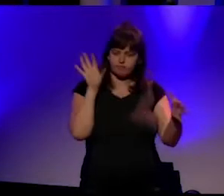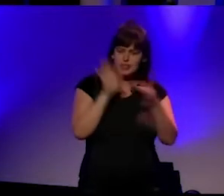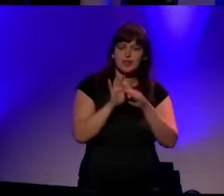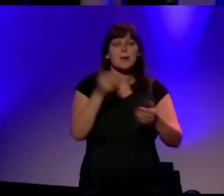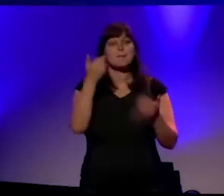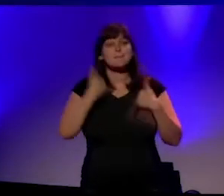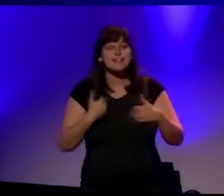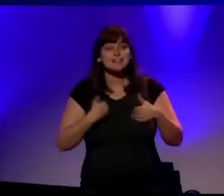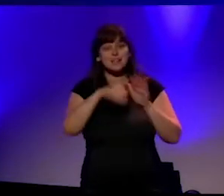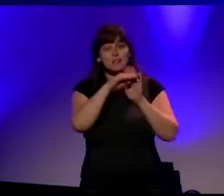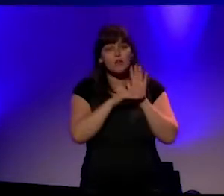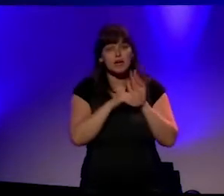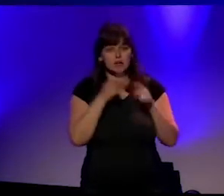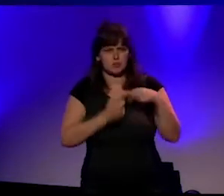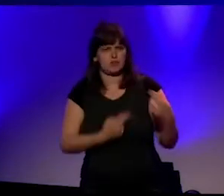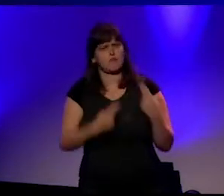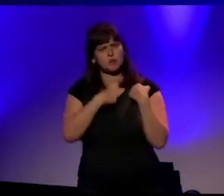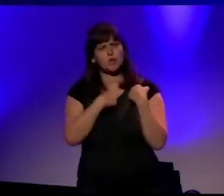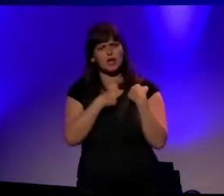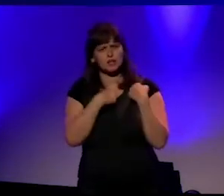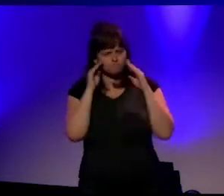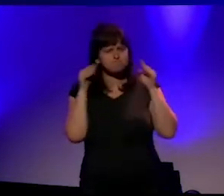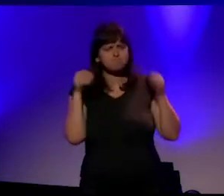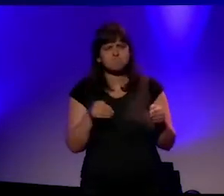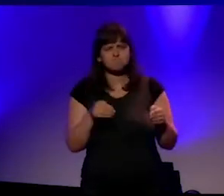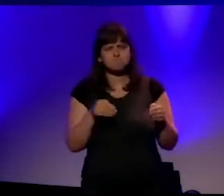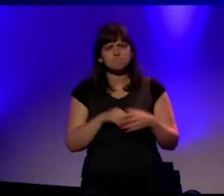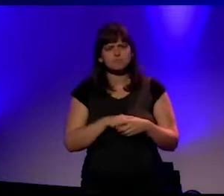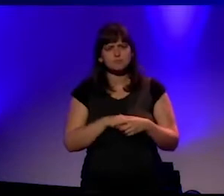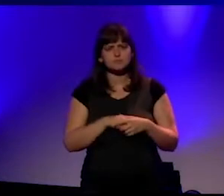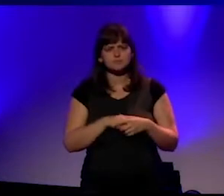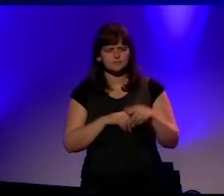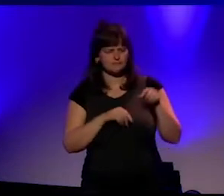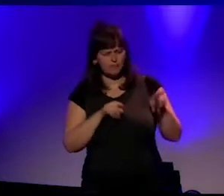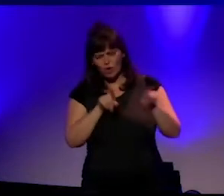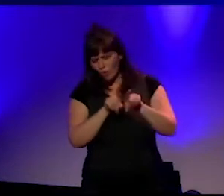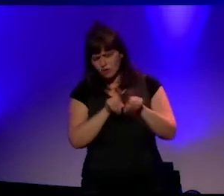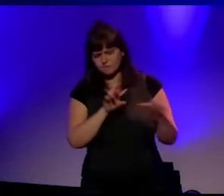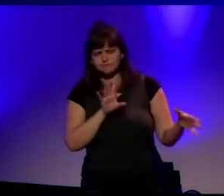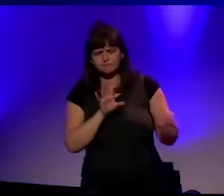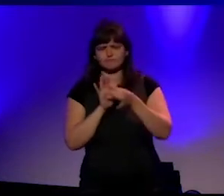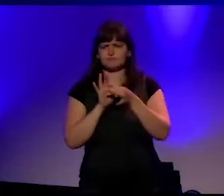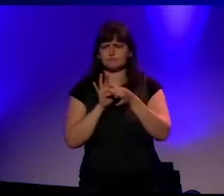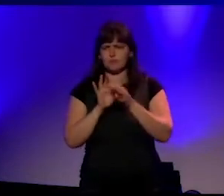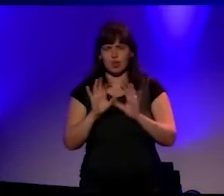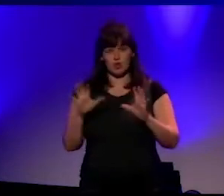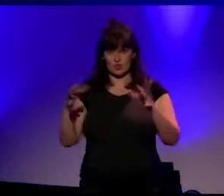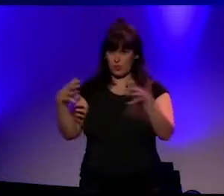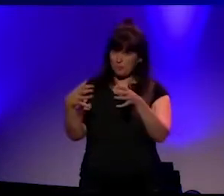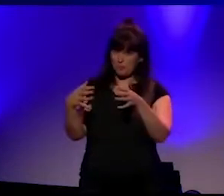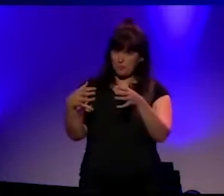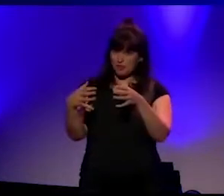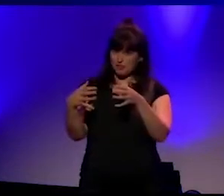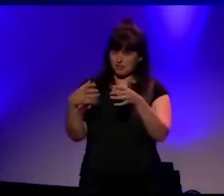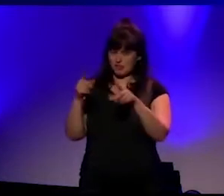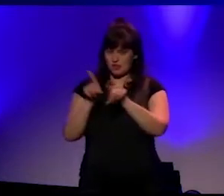voorwaarden en verantwoordelijkheid. Ook dit is een verhaal over de groep en hoe die het